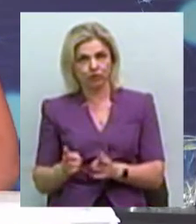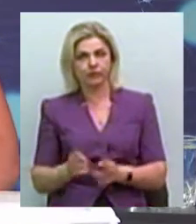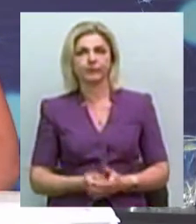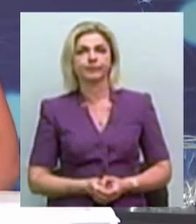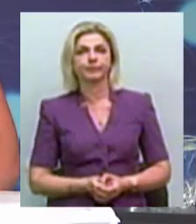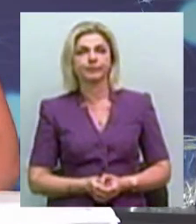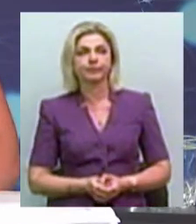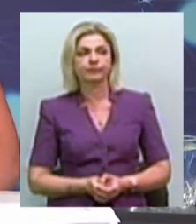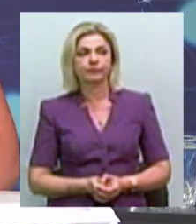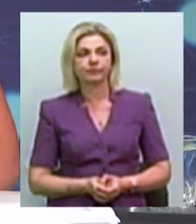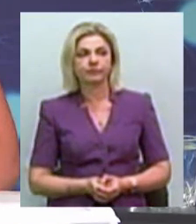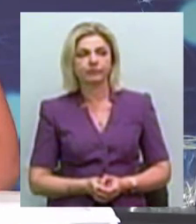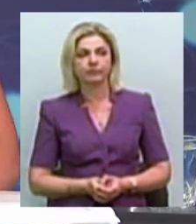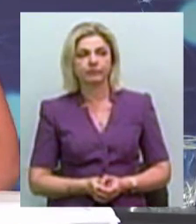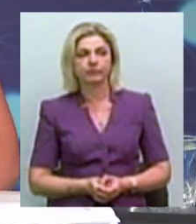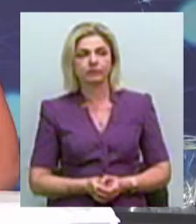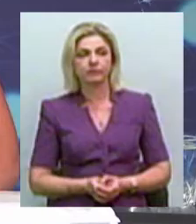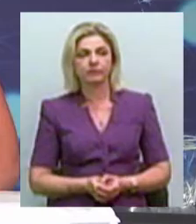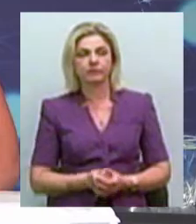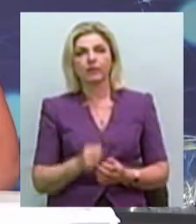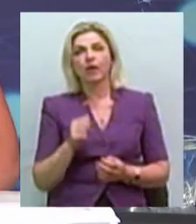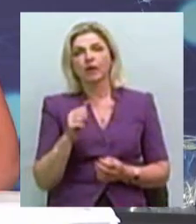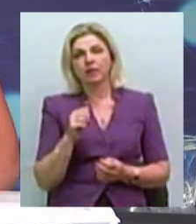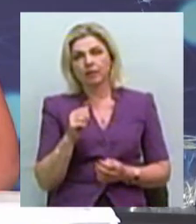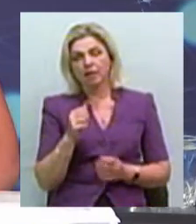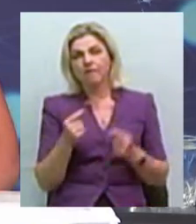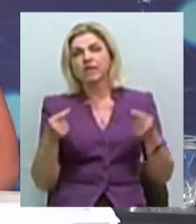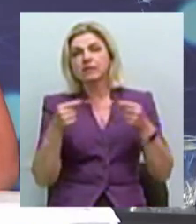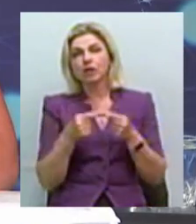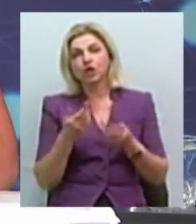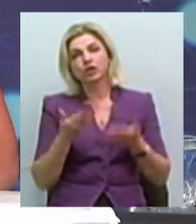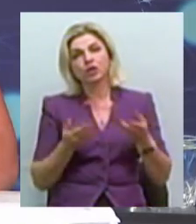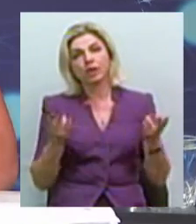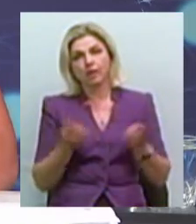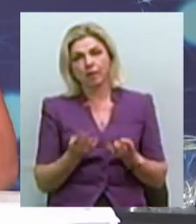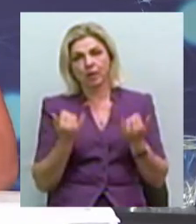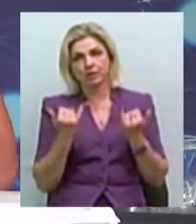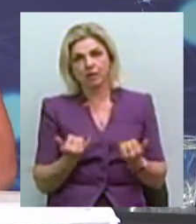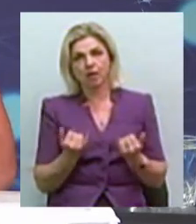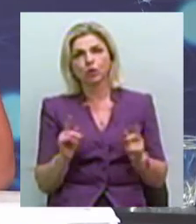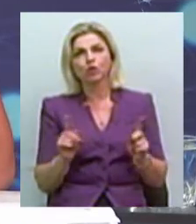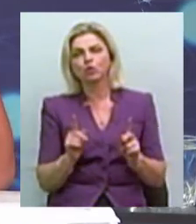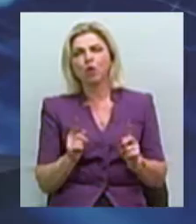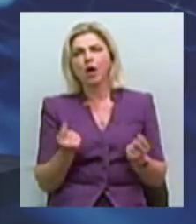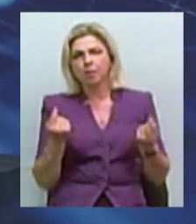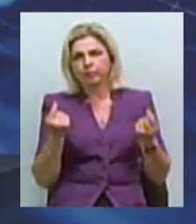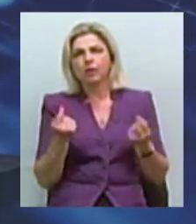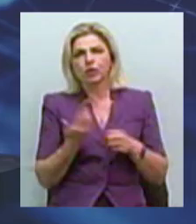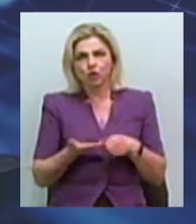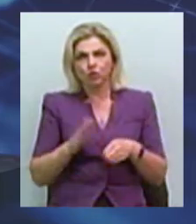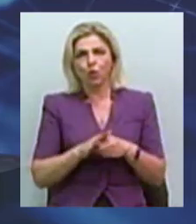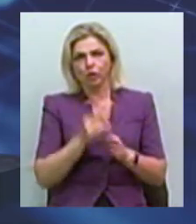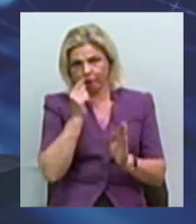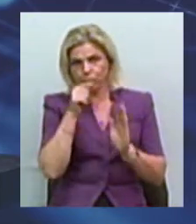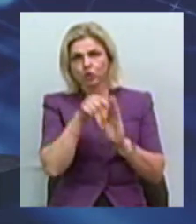постраждала від домашнього насильства, від його подальших дій? Визначається, чи потрібно зараз якесь кризове втручання, тобто це потрібно зараз,